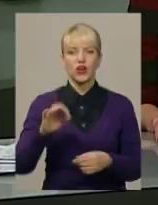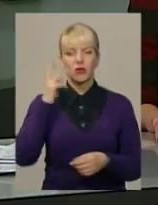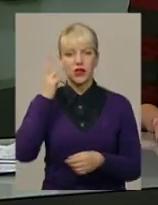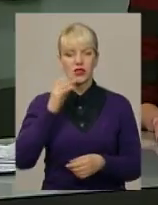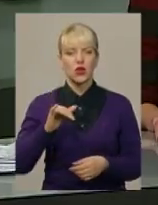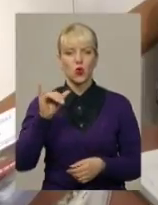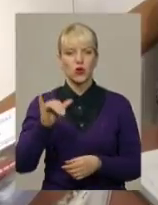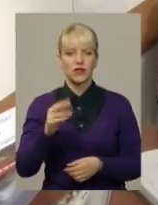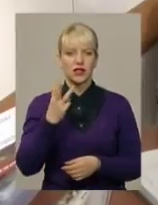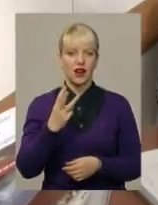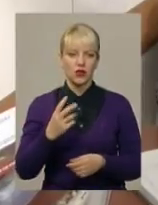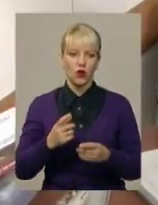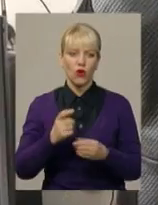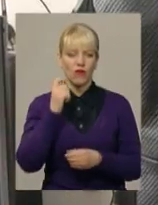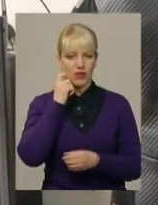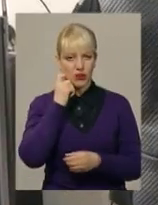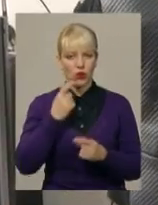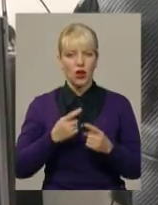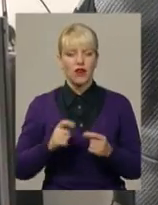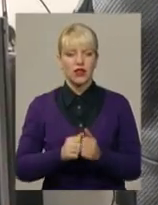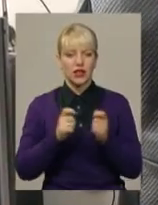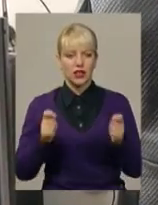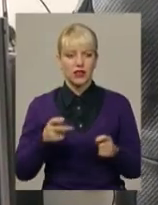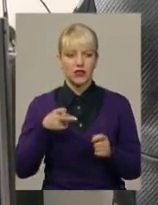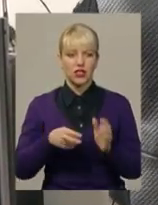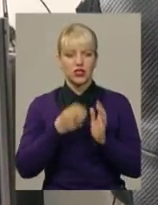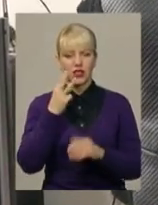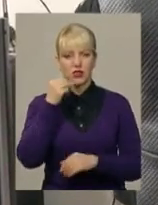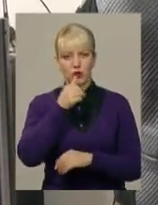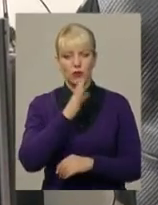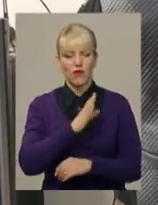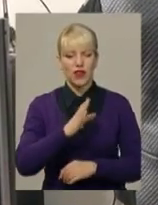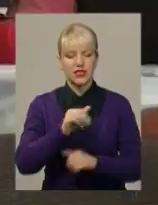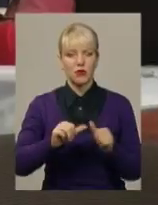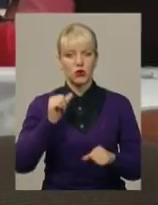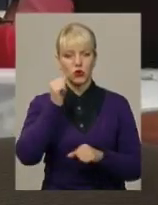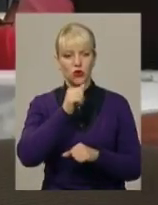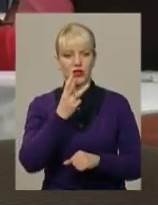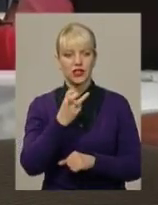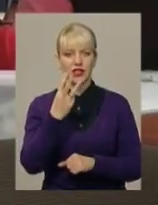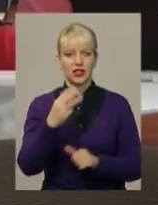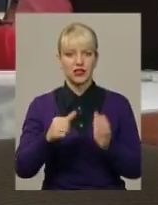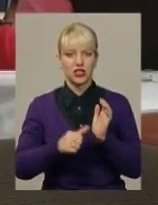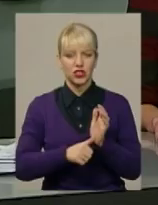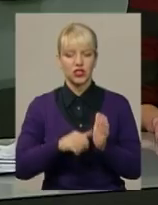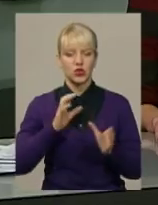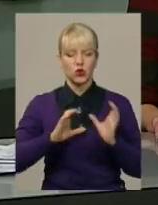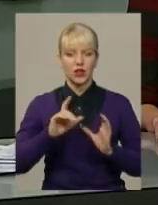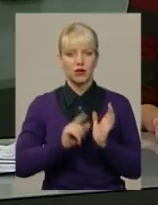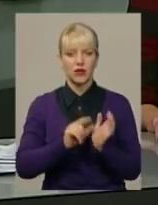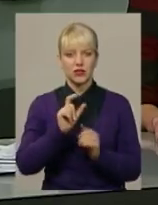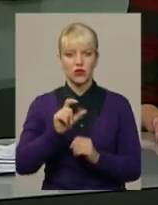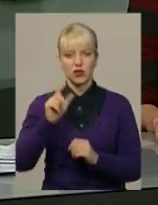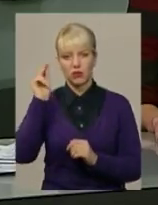університет третього віку відкрили у 2013 році. З вересня минулого року 336 студентів-пенсіонерів розпочали